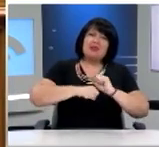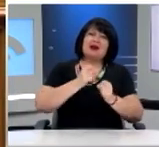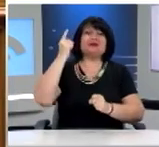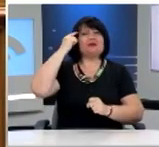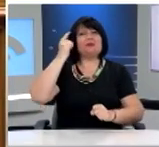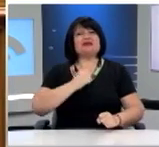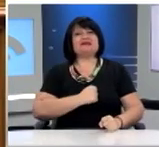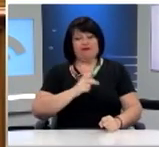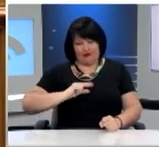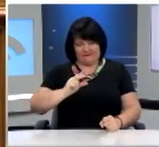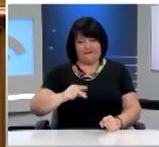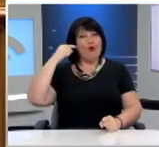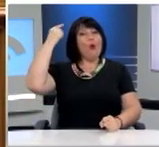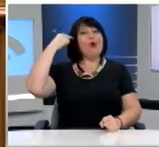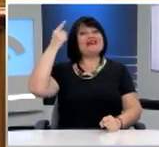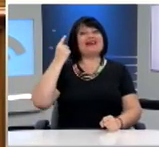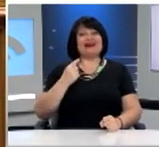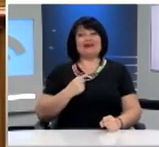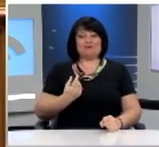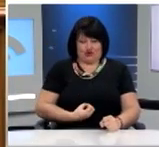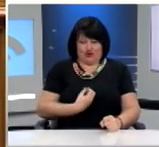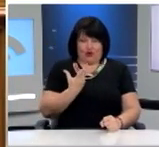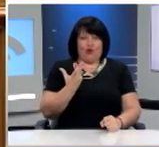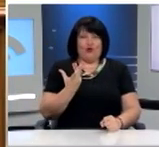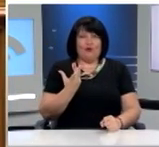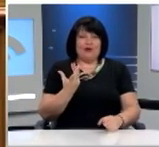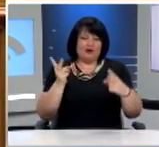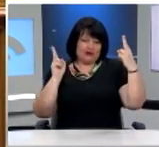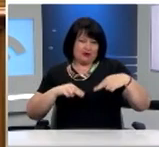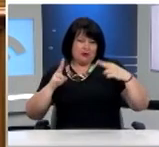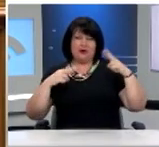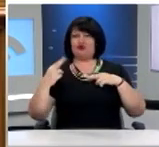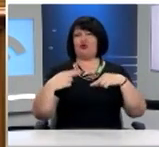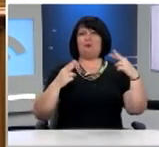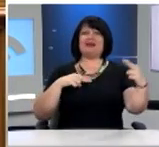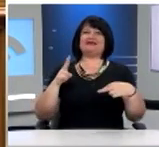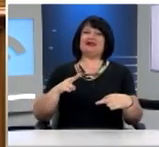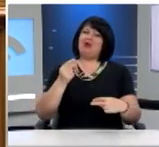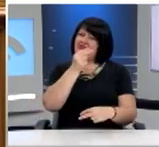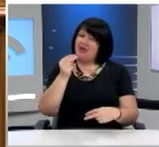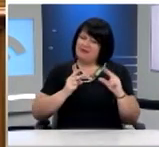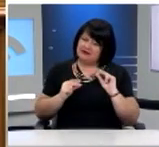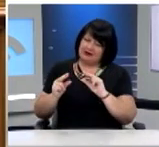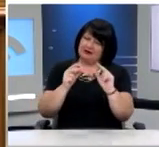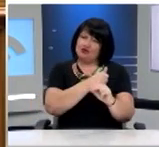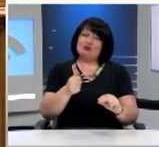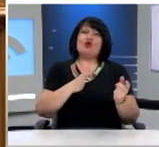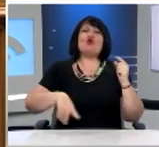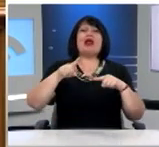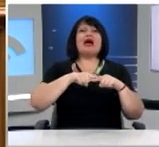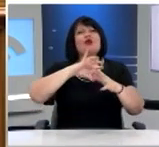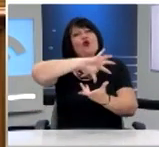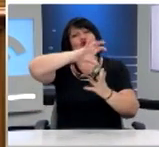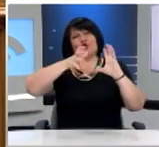ιδεολογίες, όμως με κοινά όνειρα, κάτι το οποίο μας έκανε να νιώθουμε σαν να γνωριζόμασταν από πάντα. Δείξαμε θέματα που αφορούν όχι μόνο την Ελλάδα, και τον